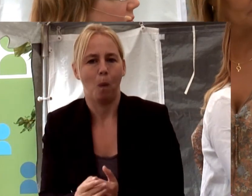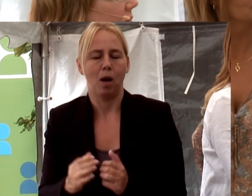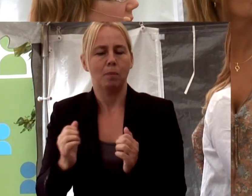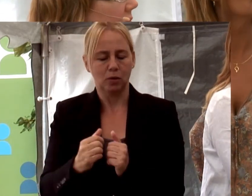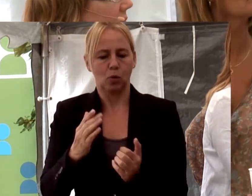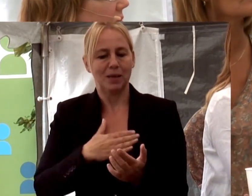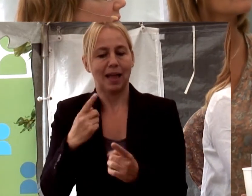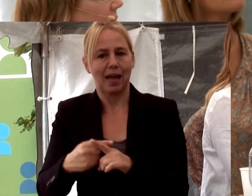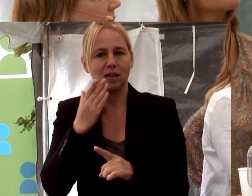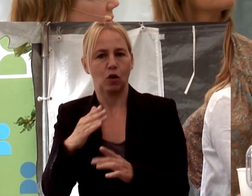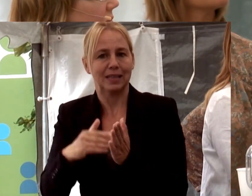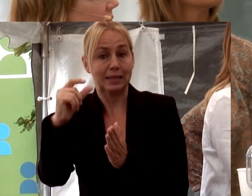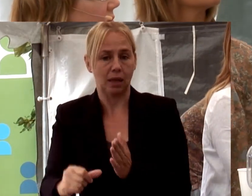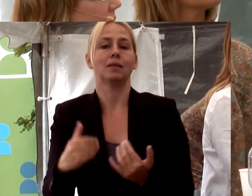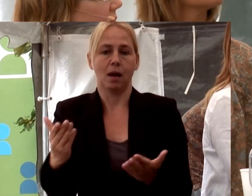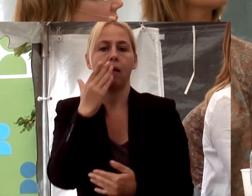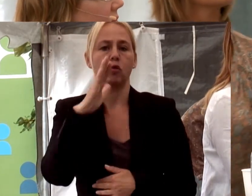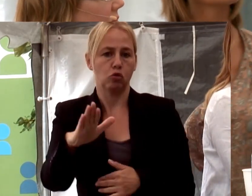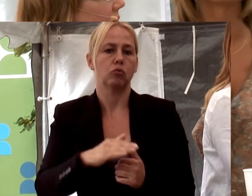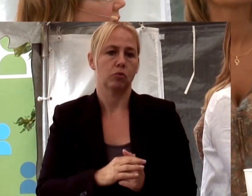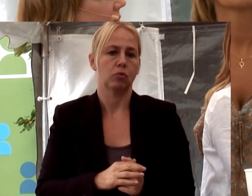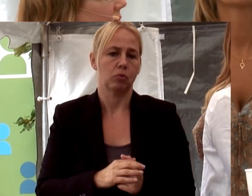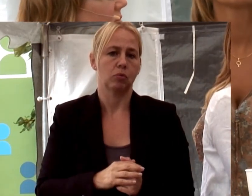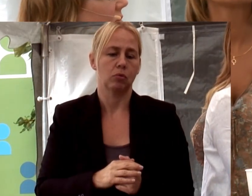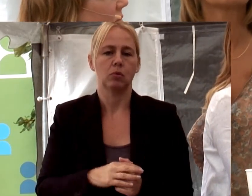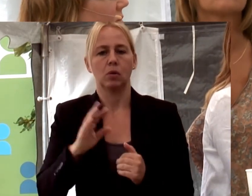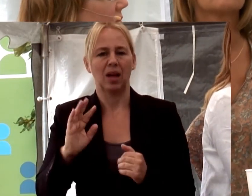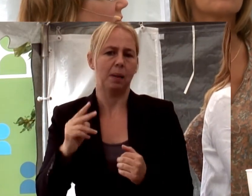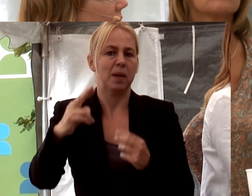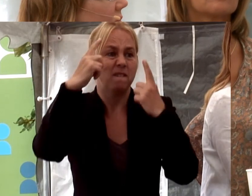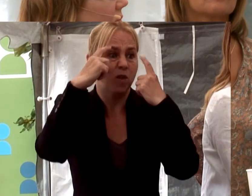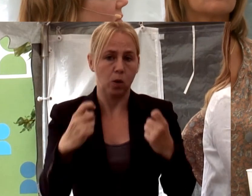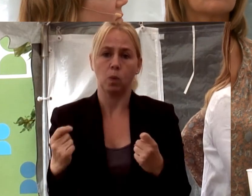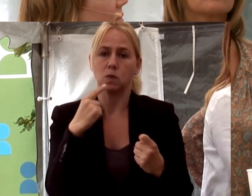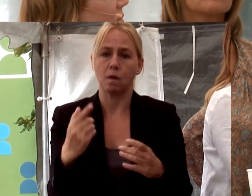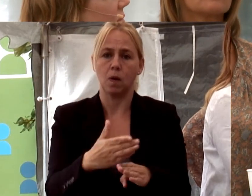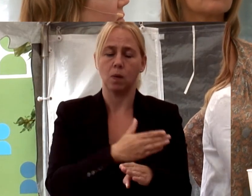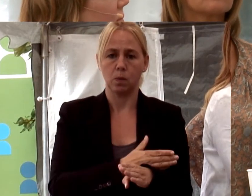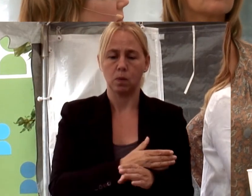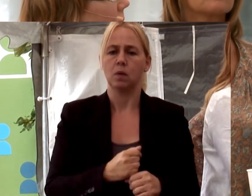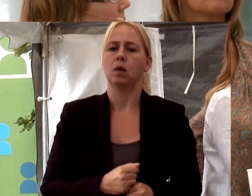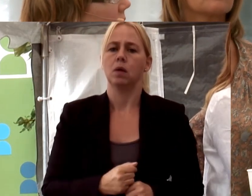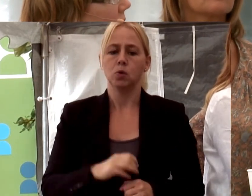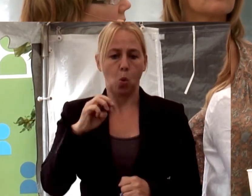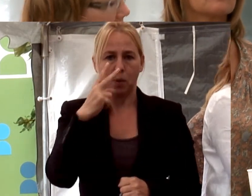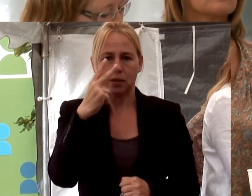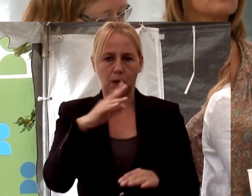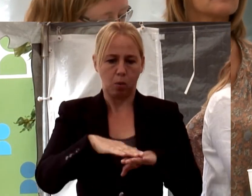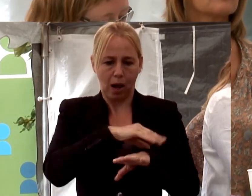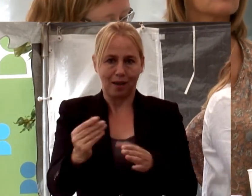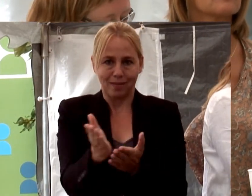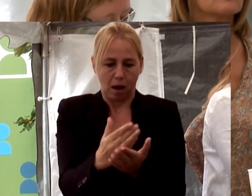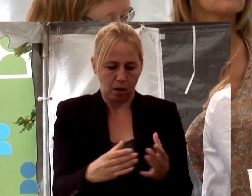blir mitt enkla svar till dig. Det här är en attityd. Eller en fördom, precis som någon sa innan. Så att tittar vi på alla de här